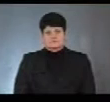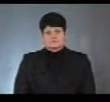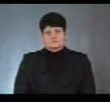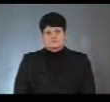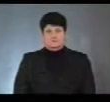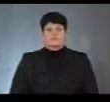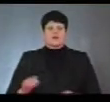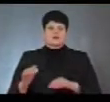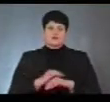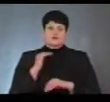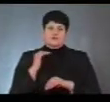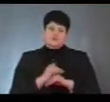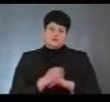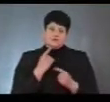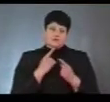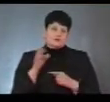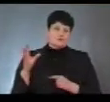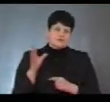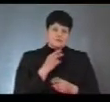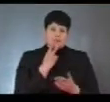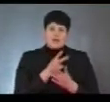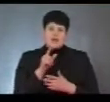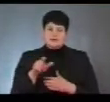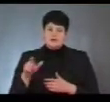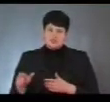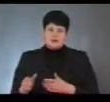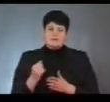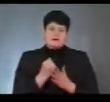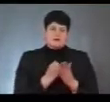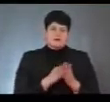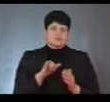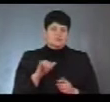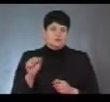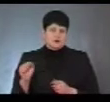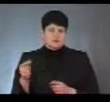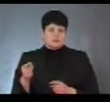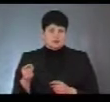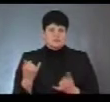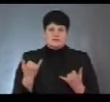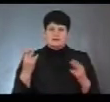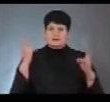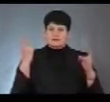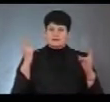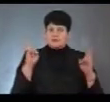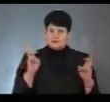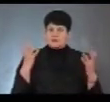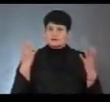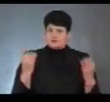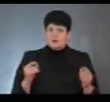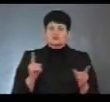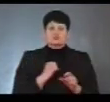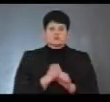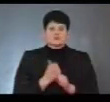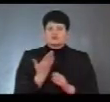Доброго вечора! Кажу усім глядачам телеканалу ЮА Тернопіль в ефірі програма «Тема дня». Що робити, якщо вас немає у